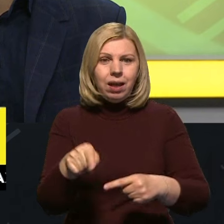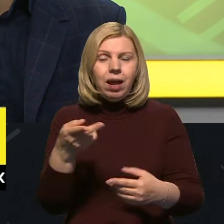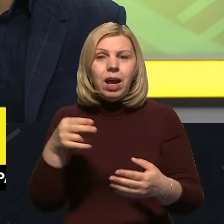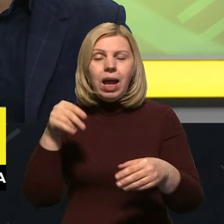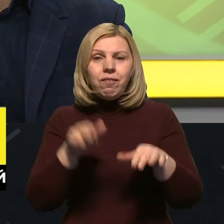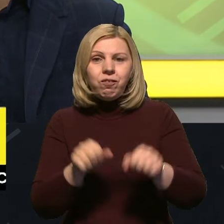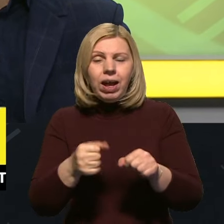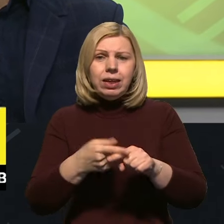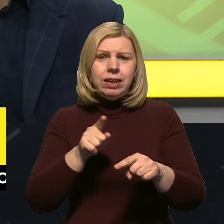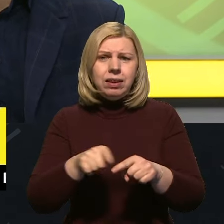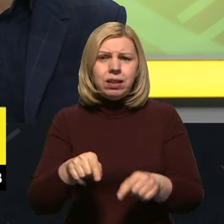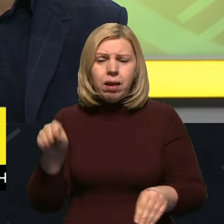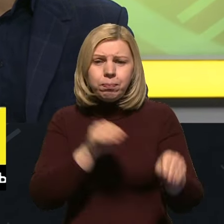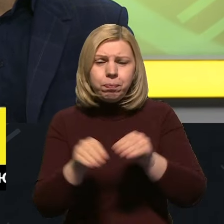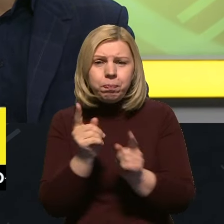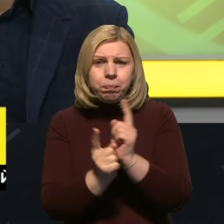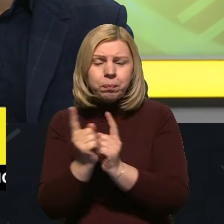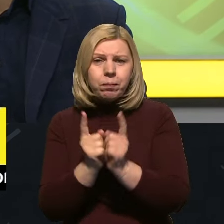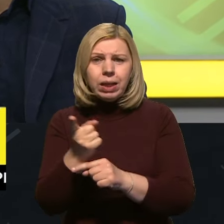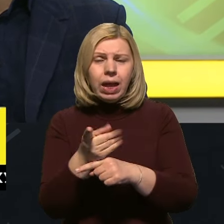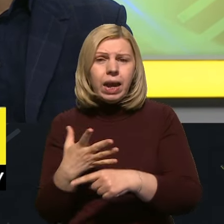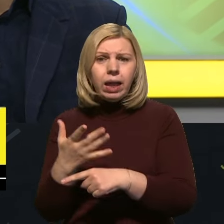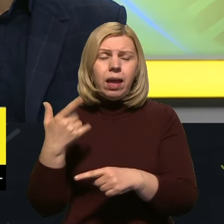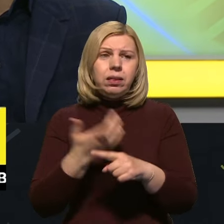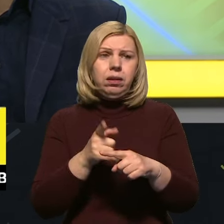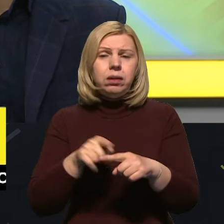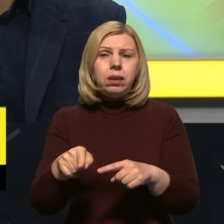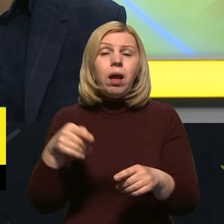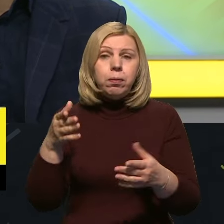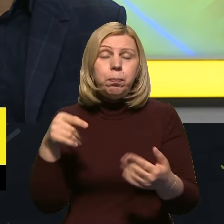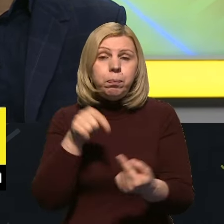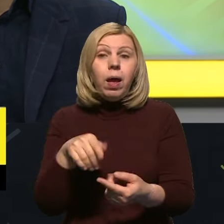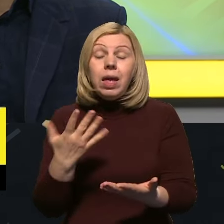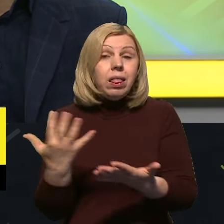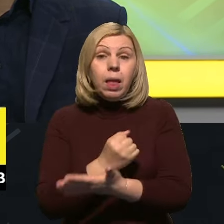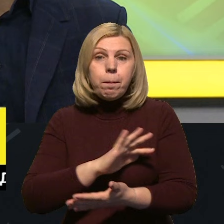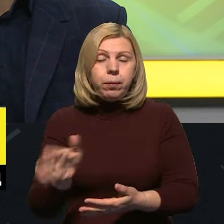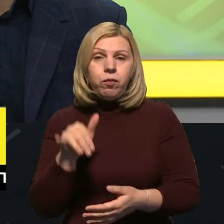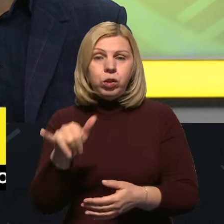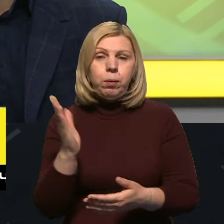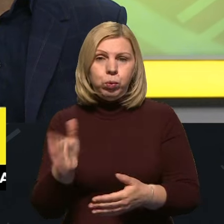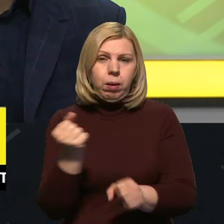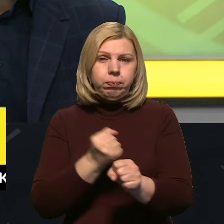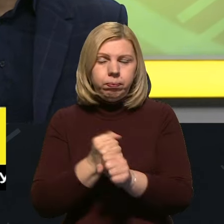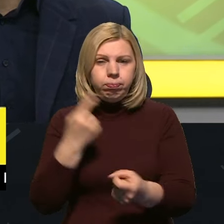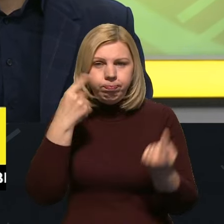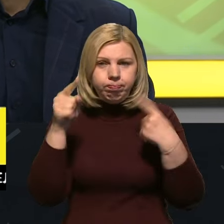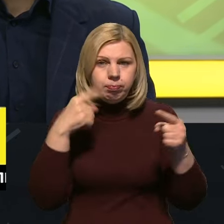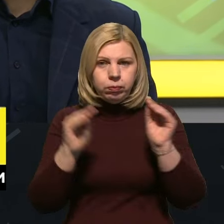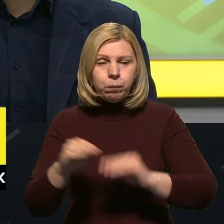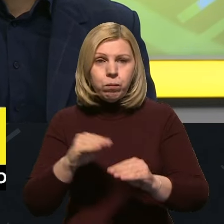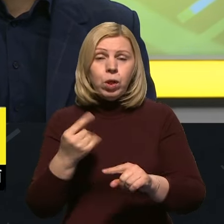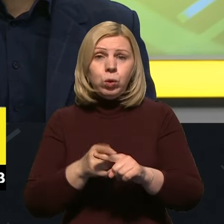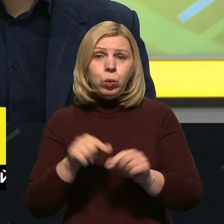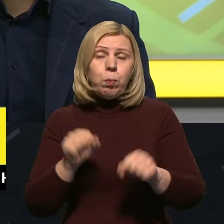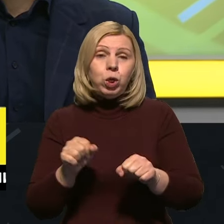це певне переконструювання, насправді, ракети. На фарячі вони на це підуть, але якщо не вийде, то вони будуть над цим працювати. Тут важлива